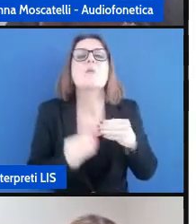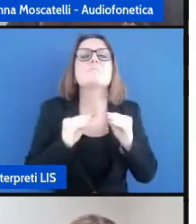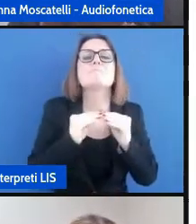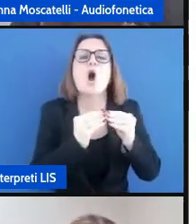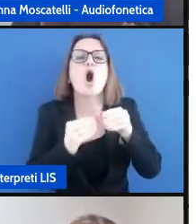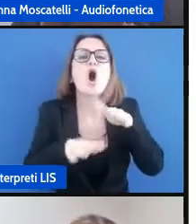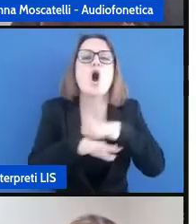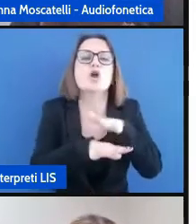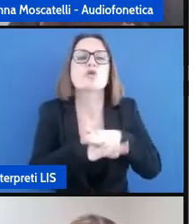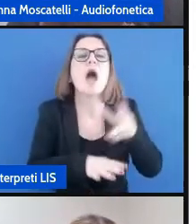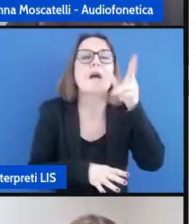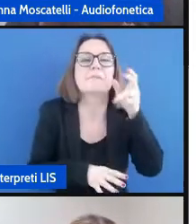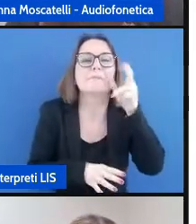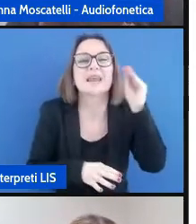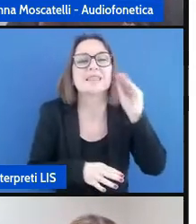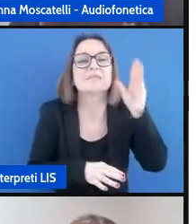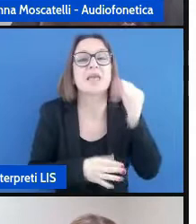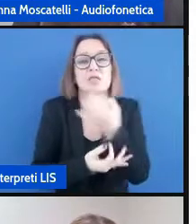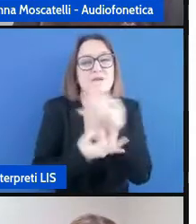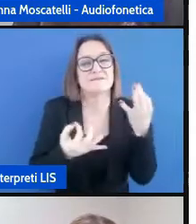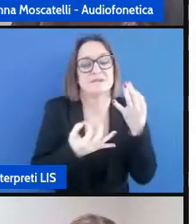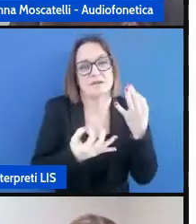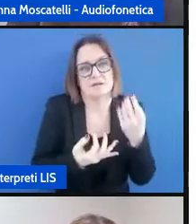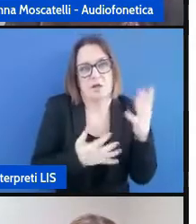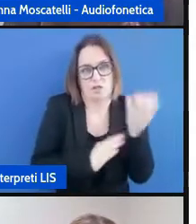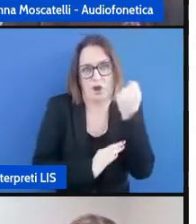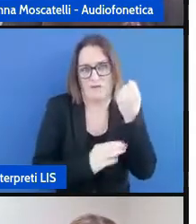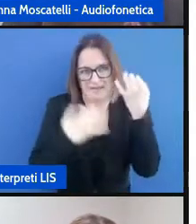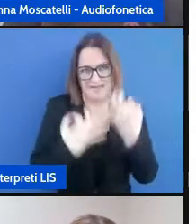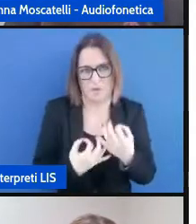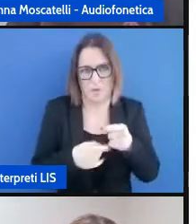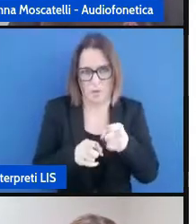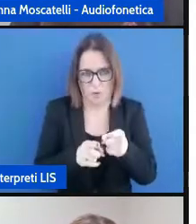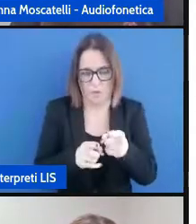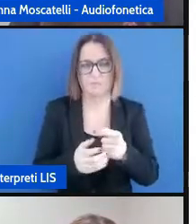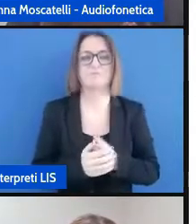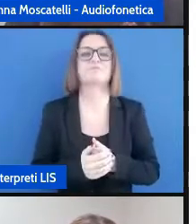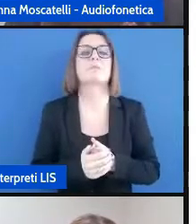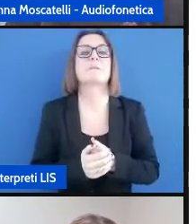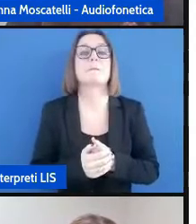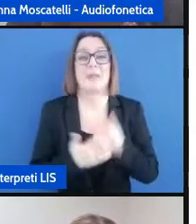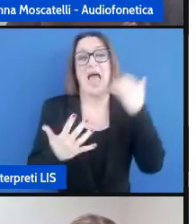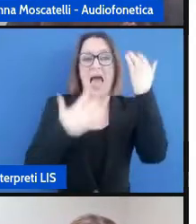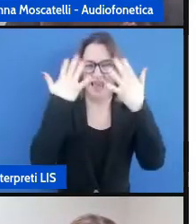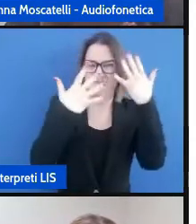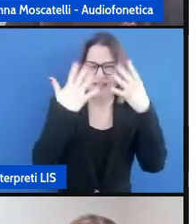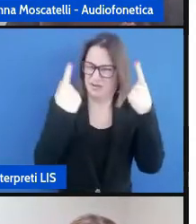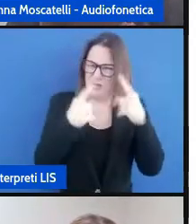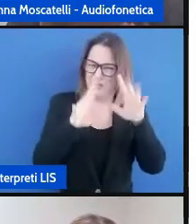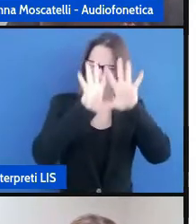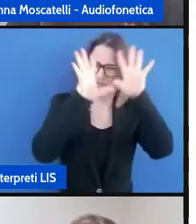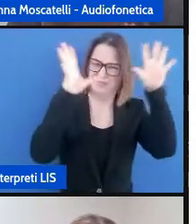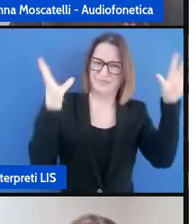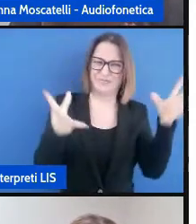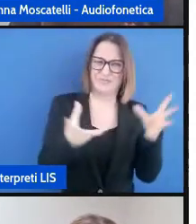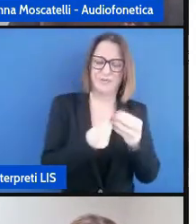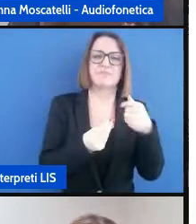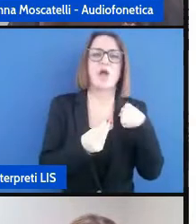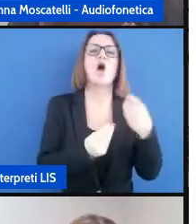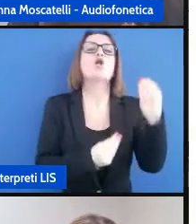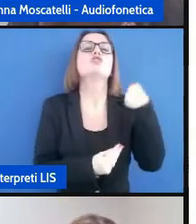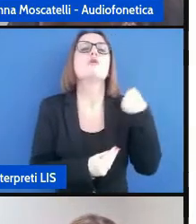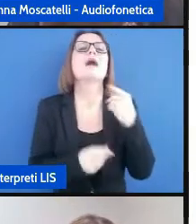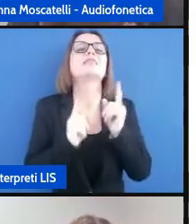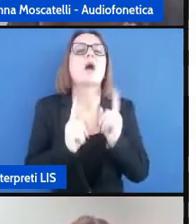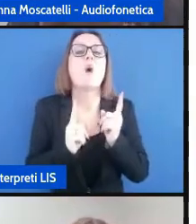'apprendimento quindi rispetto a queste riflessioni ci dobbiamo porre la domanda in